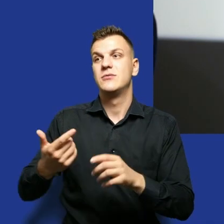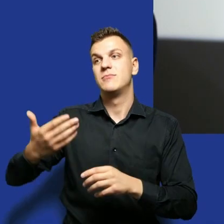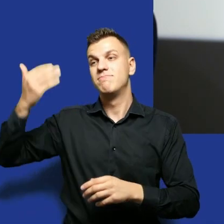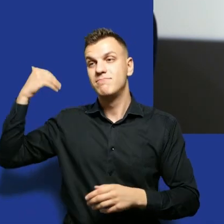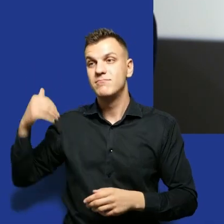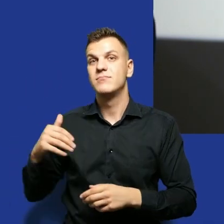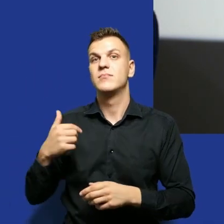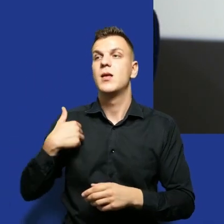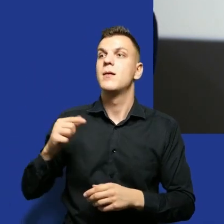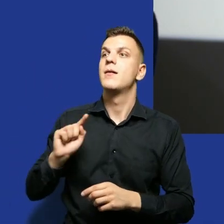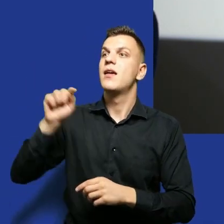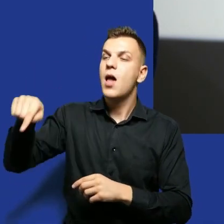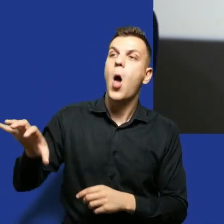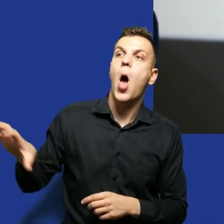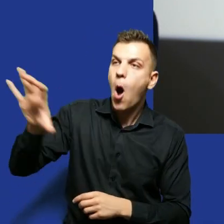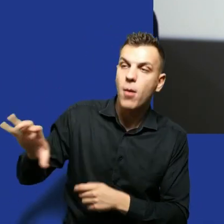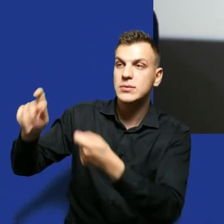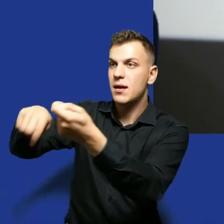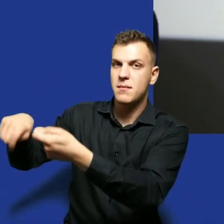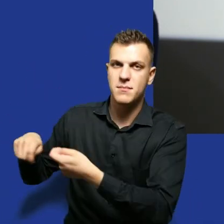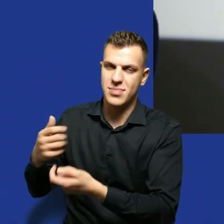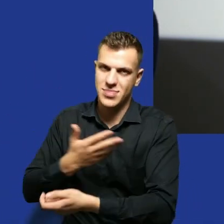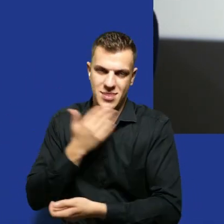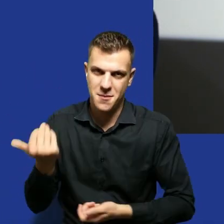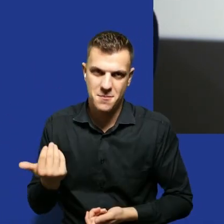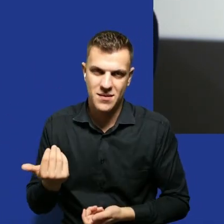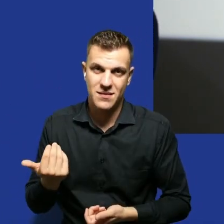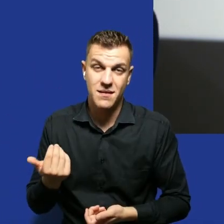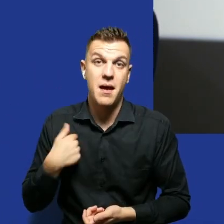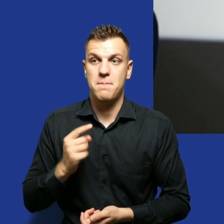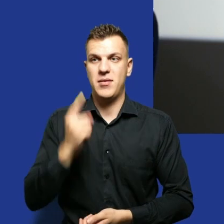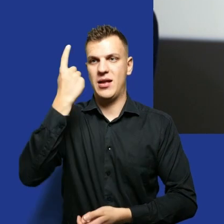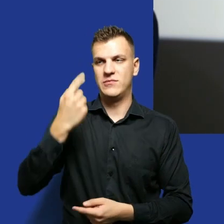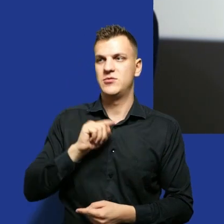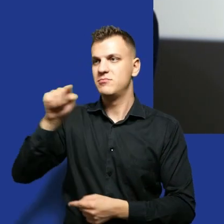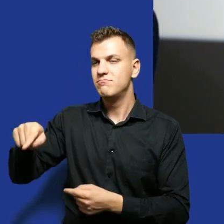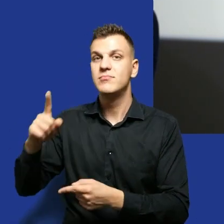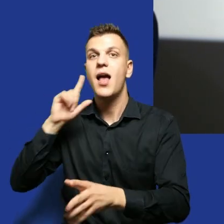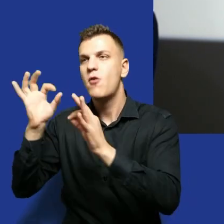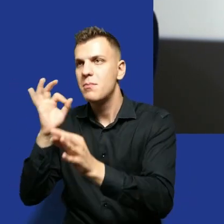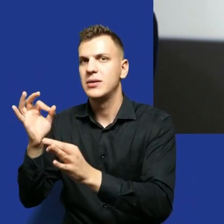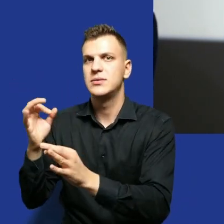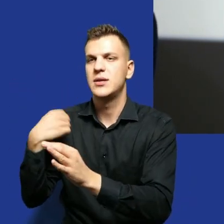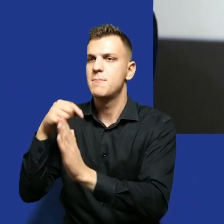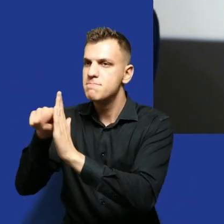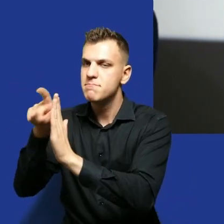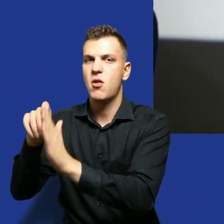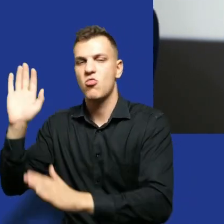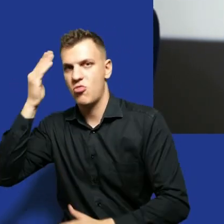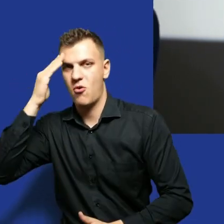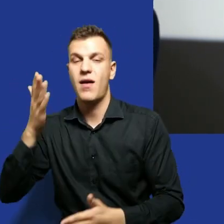WatchDoga. Jestem pierwszym taką osobą, która po prostu wyciąga stamtąd informacje, a są to informacje bardzo podstawowe,